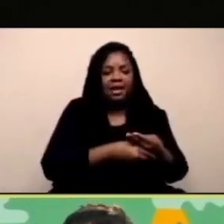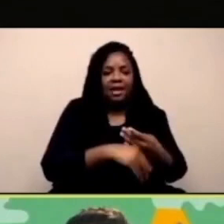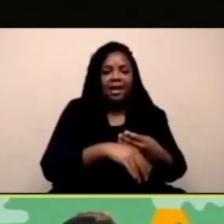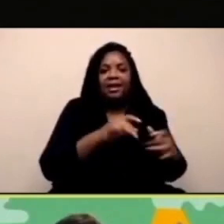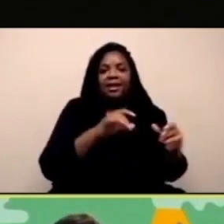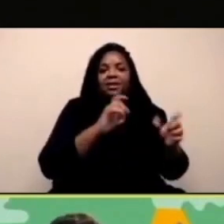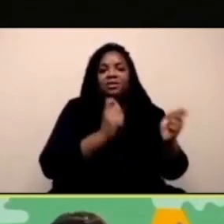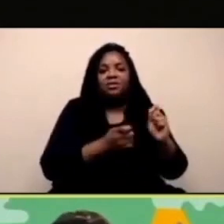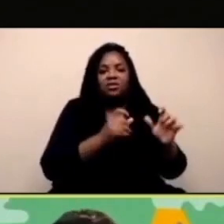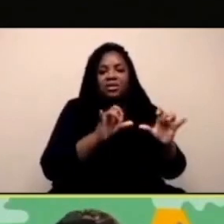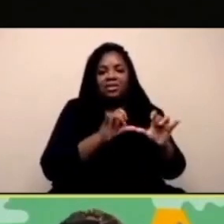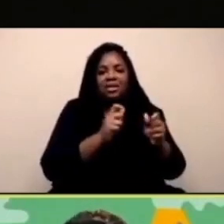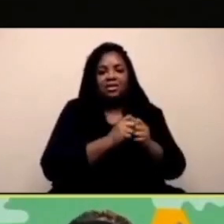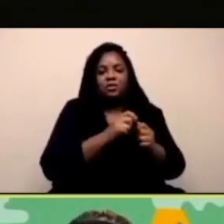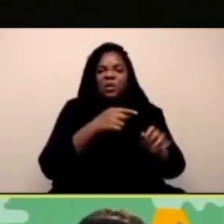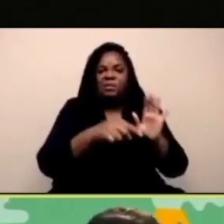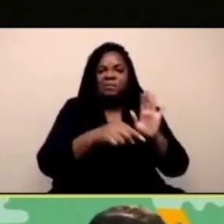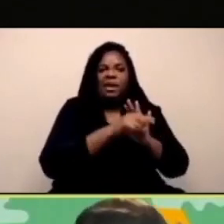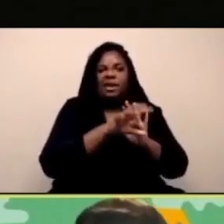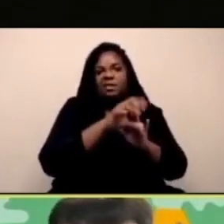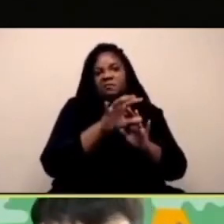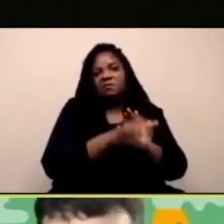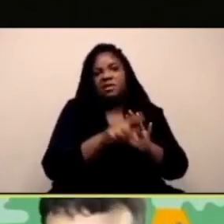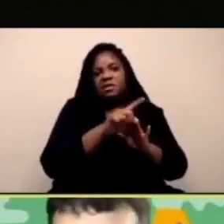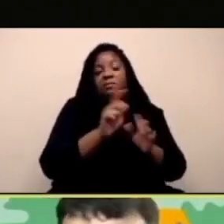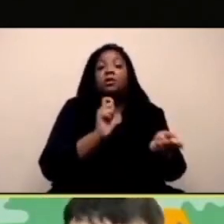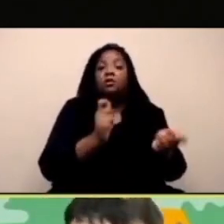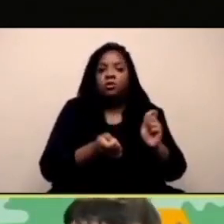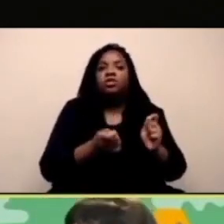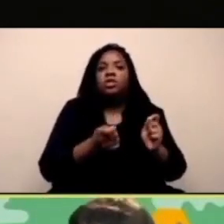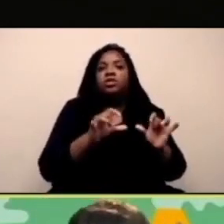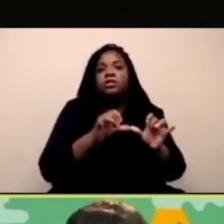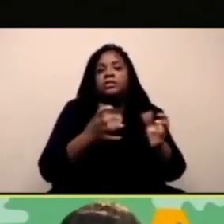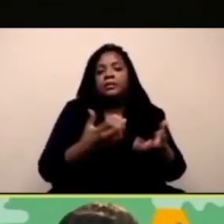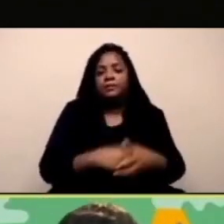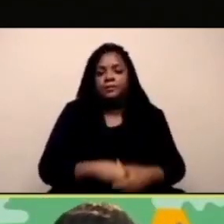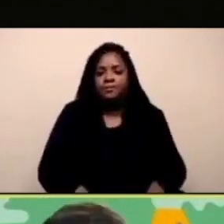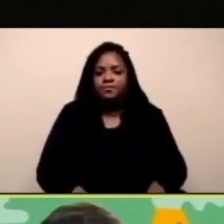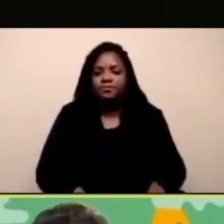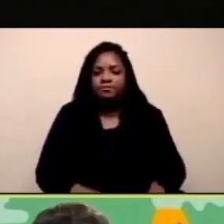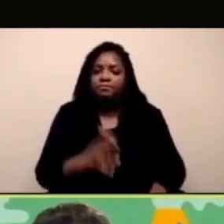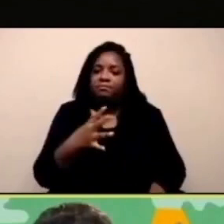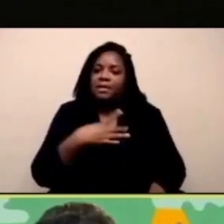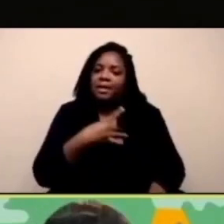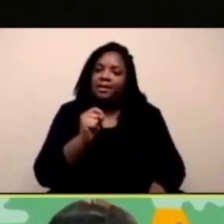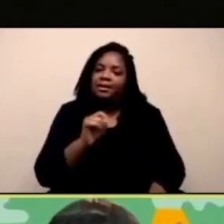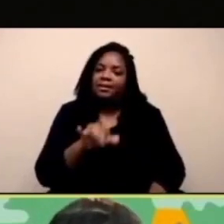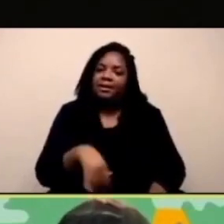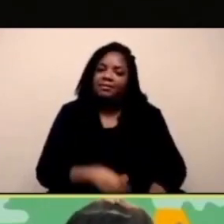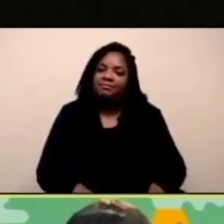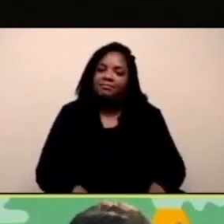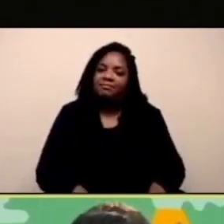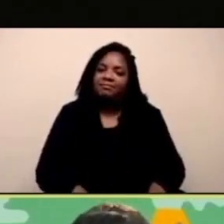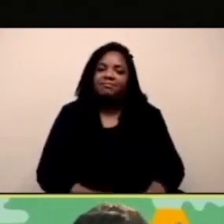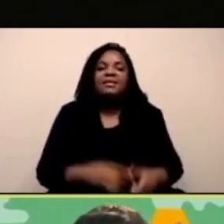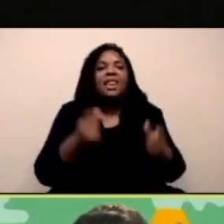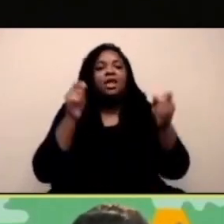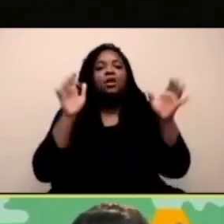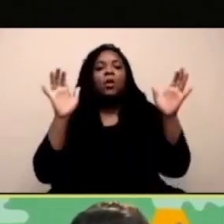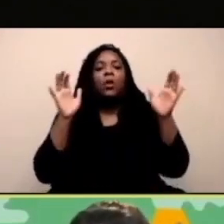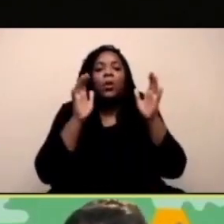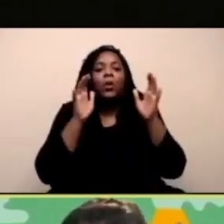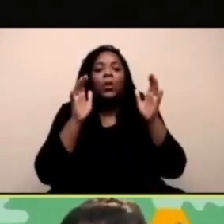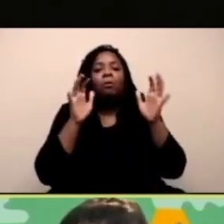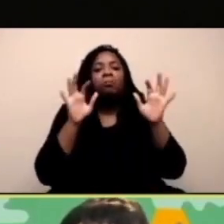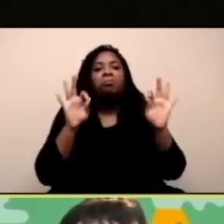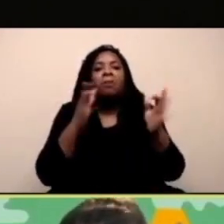Invece di cambiarlo manualmente, nell'edizione di travestimento, posso cambiarlo con misura a misura